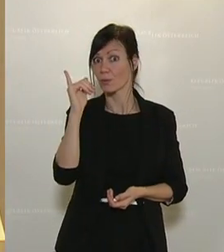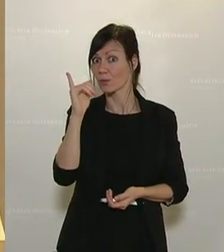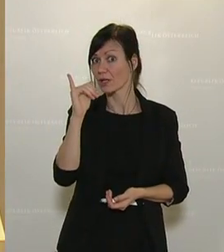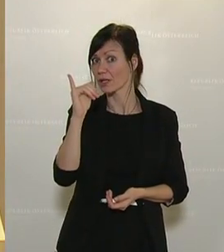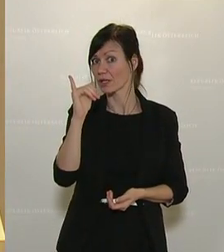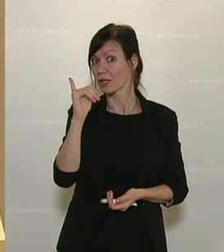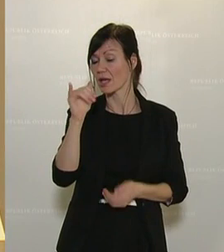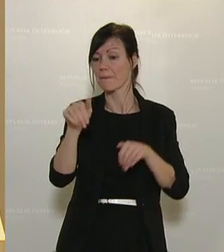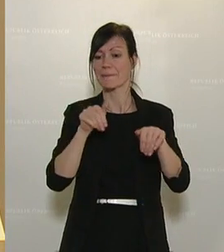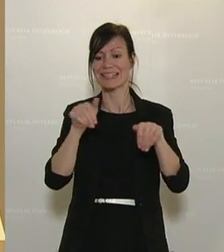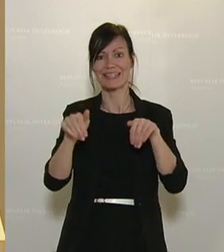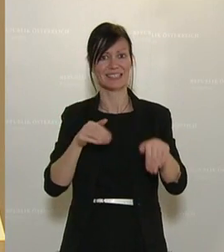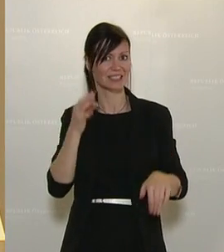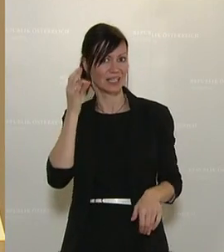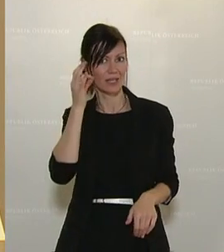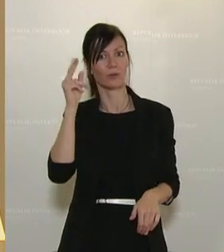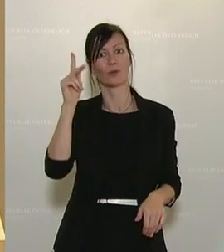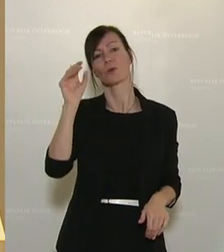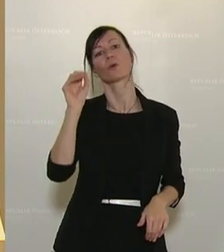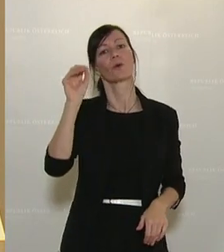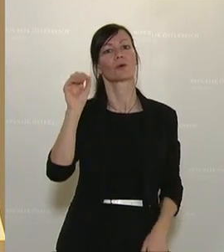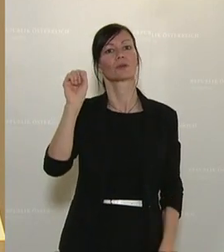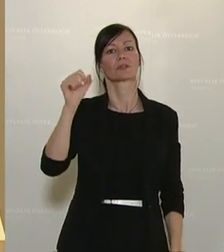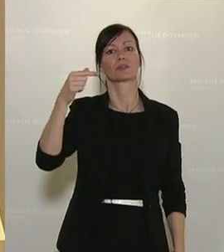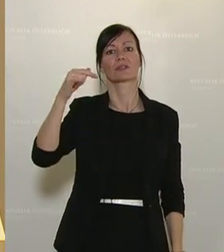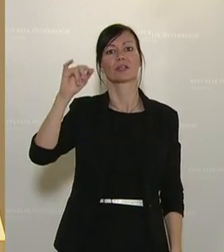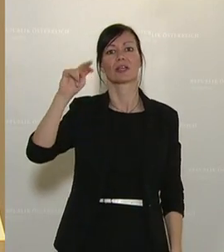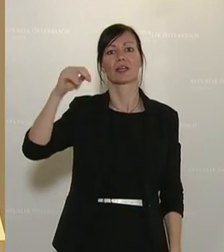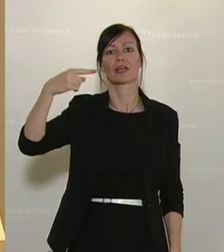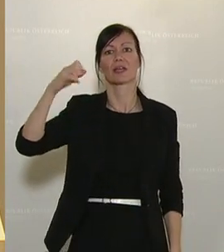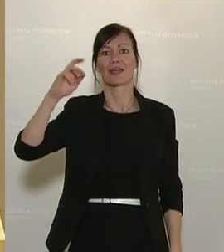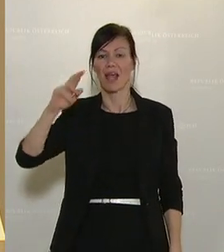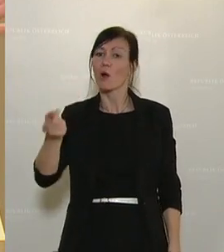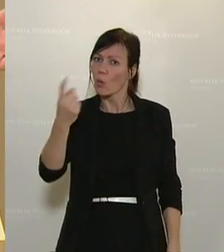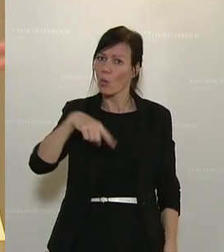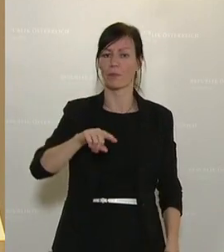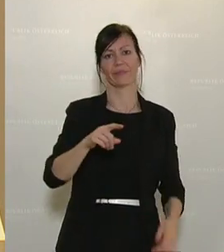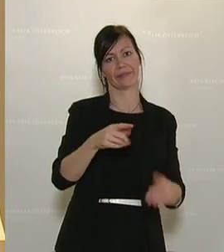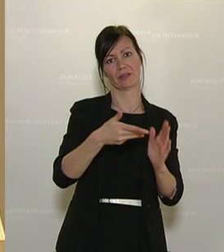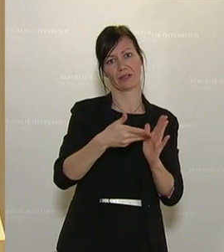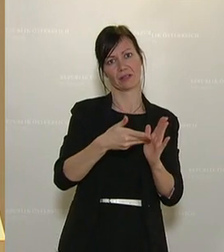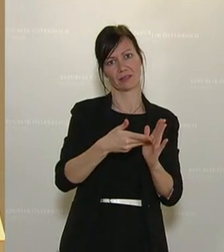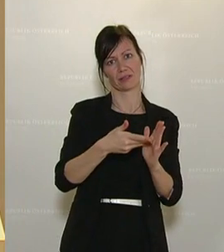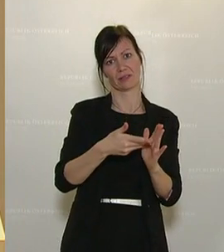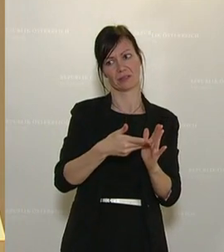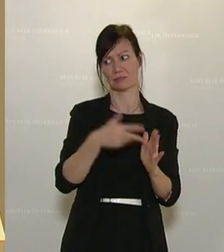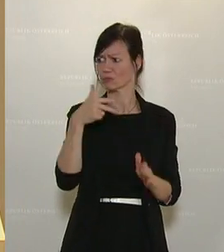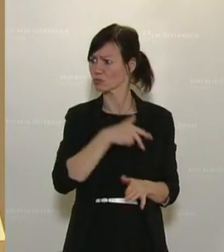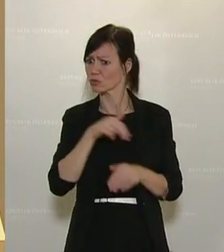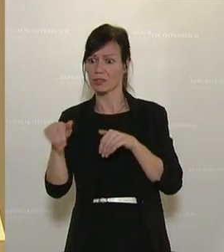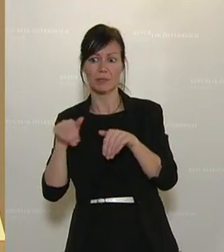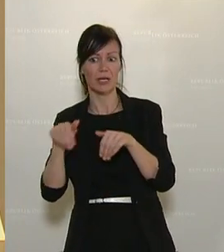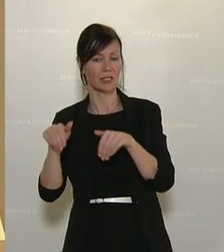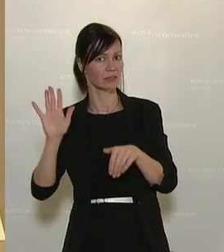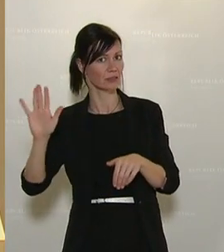Ministerin Köstinger gesagt hat, für den Tourismus gibt es Testungen. Der Sozialminister hat behauptet, als